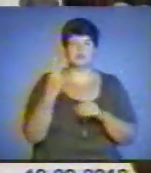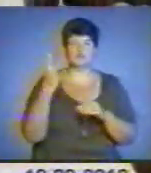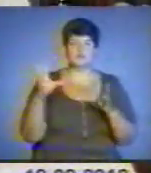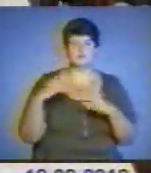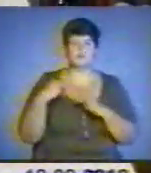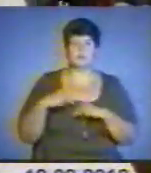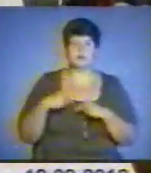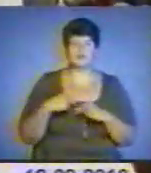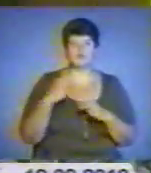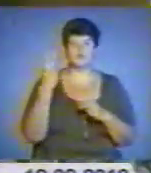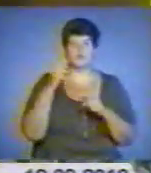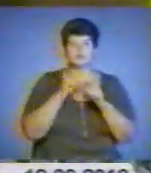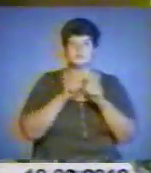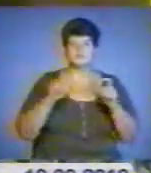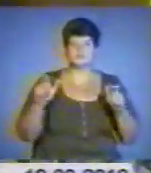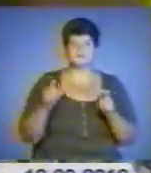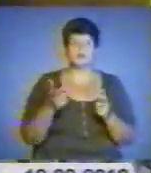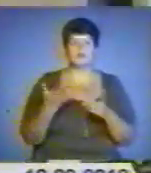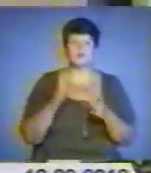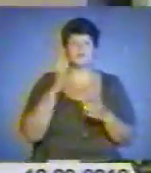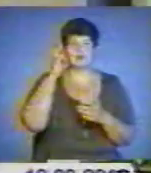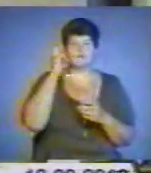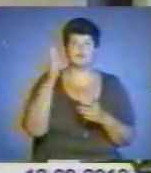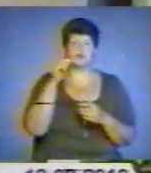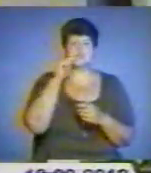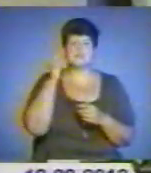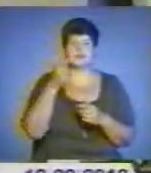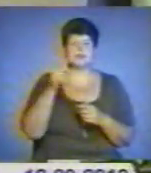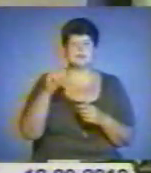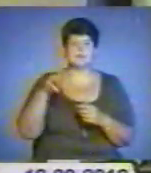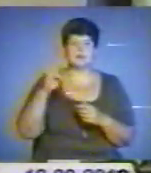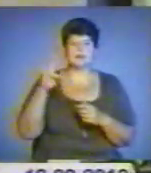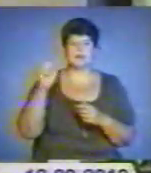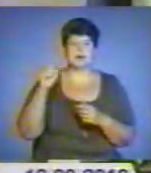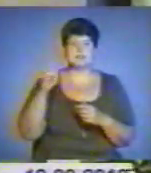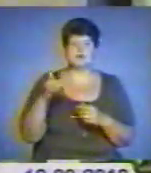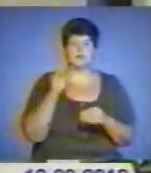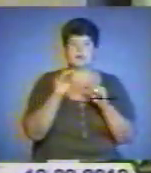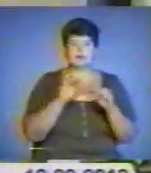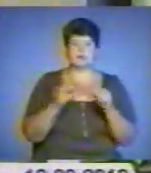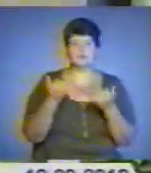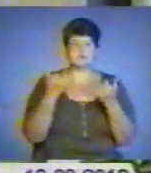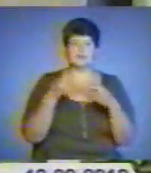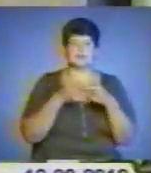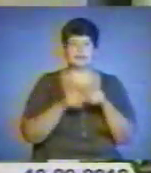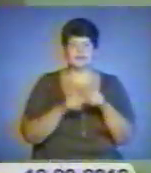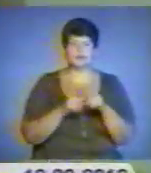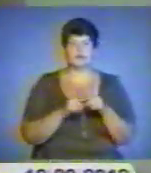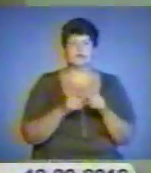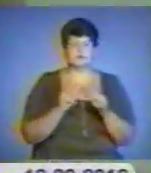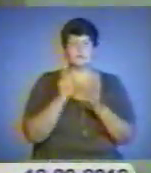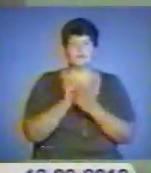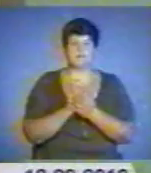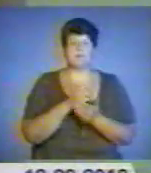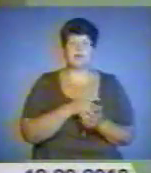двох країн. В Києві з'явиться українсько-російська гімназія. Побудувати навчальний заклад та обладнати його сучасною технікою зобов'язався приватний банк. Все